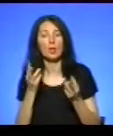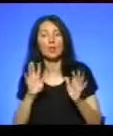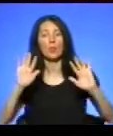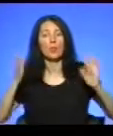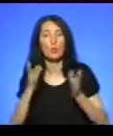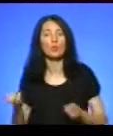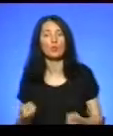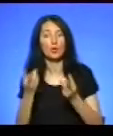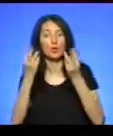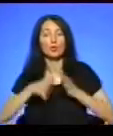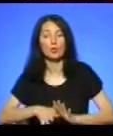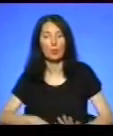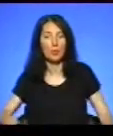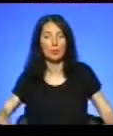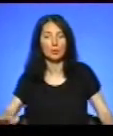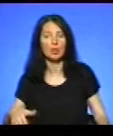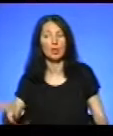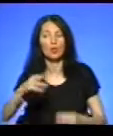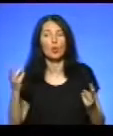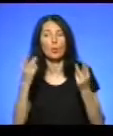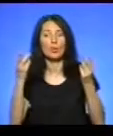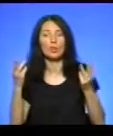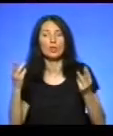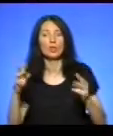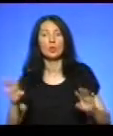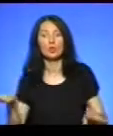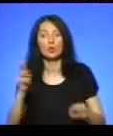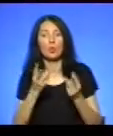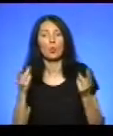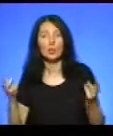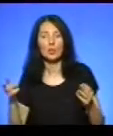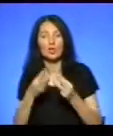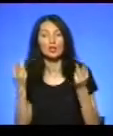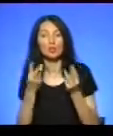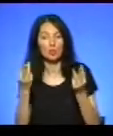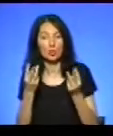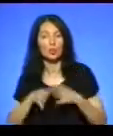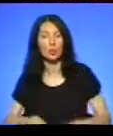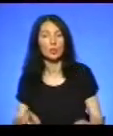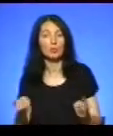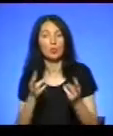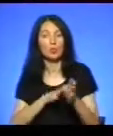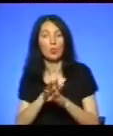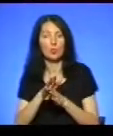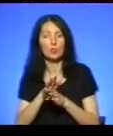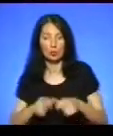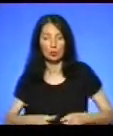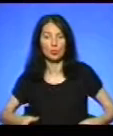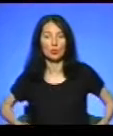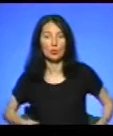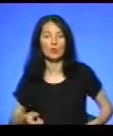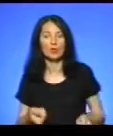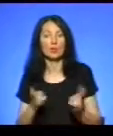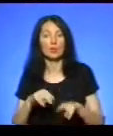трусів лишилося, кусочок прокладки там і жмут. Тому життя таке, я кажу, як є.